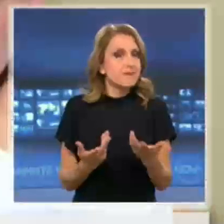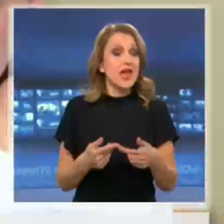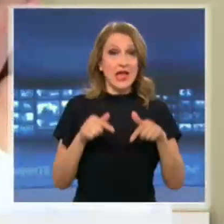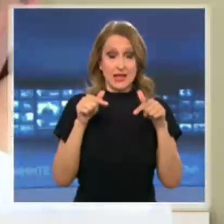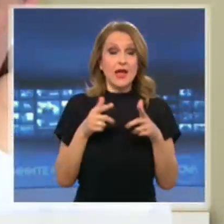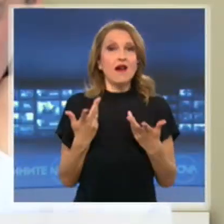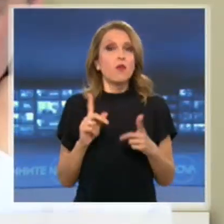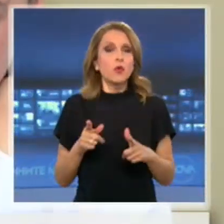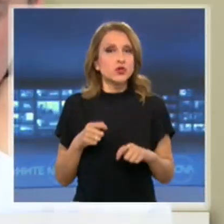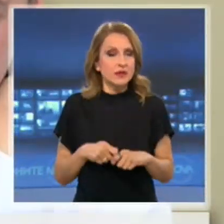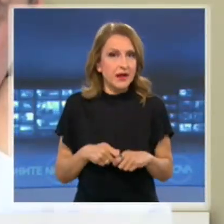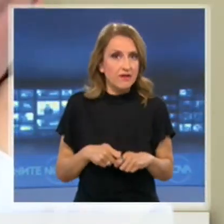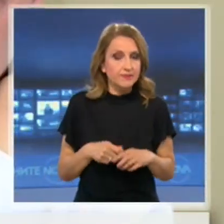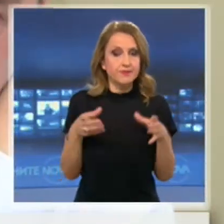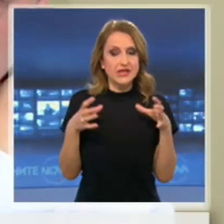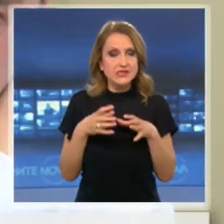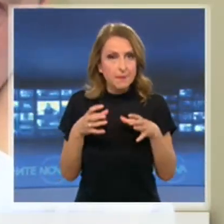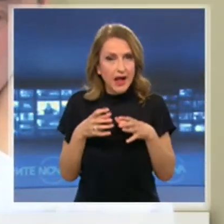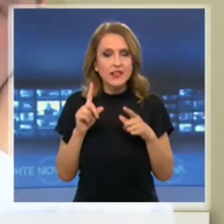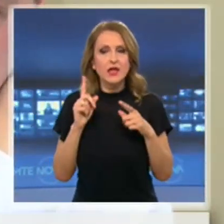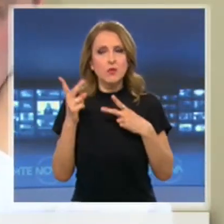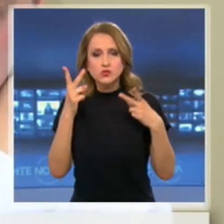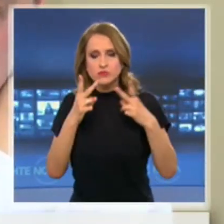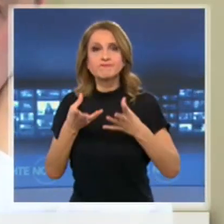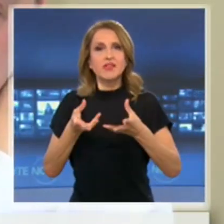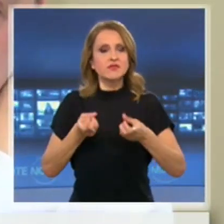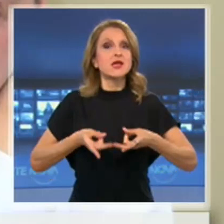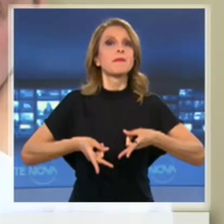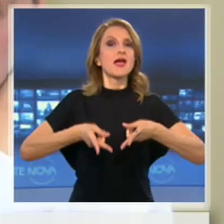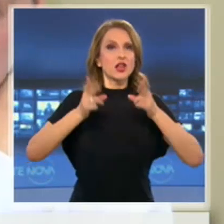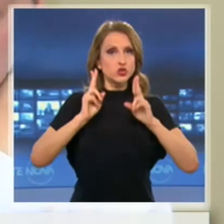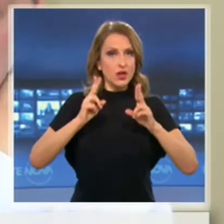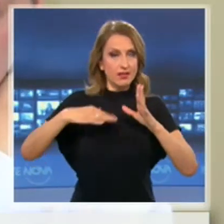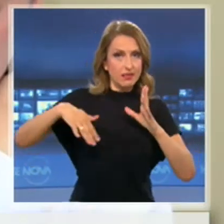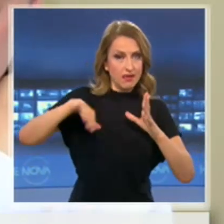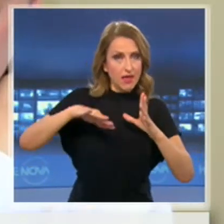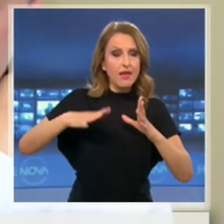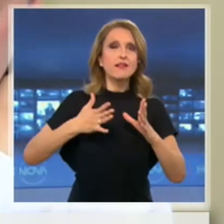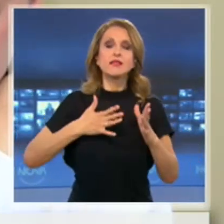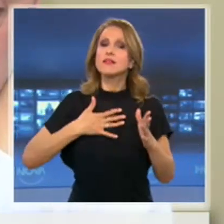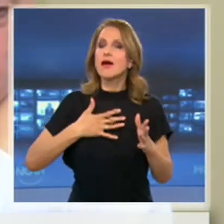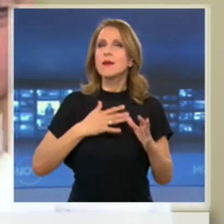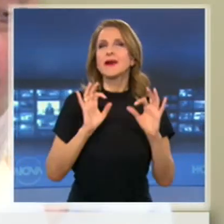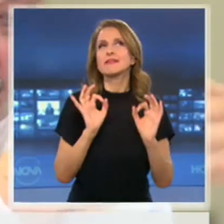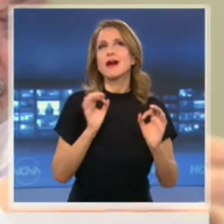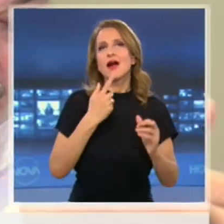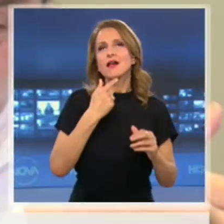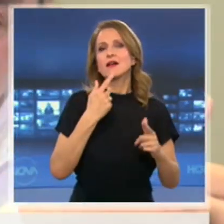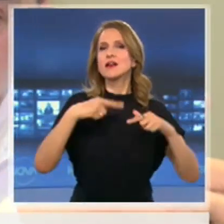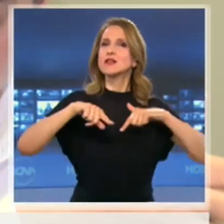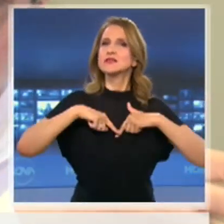вземе събранието, решение, доминирано от гласовете на търста, да има така нареченото